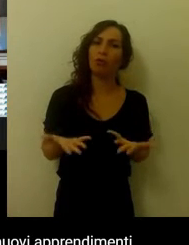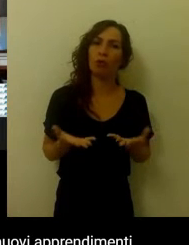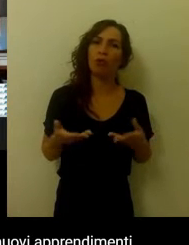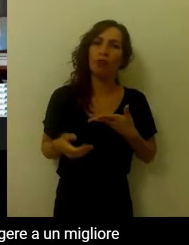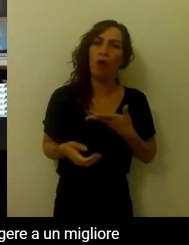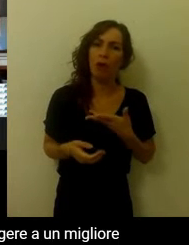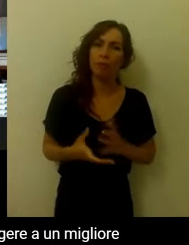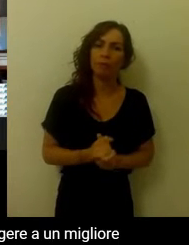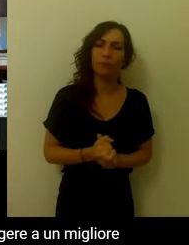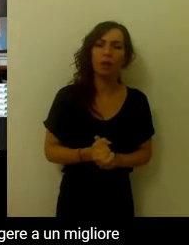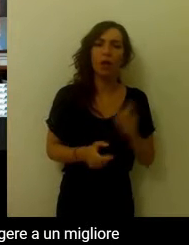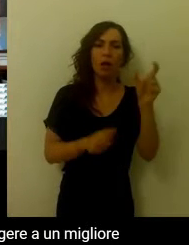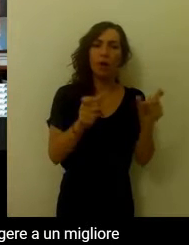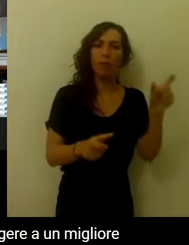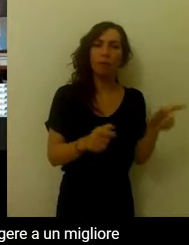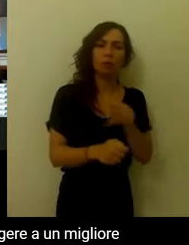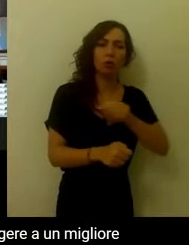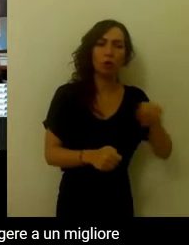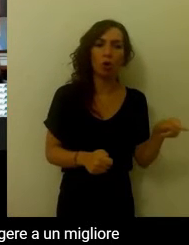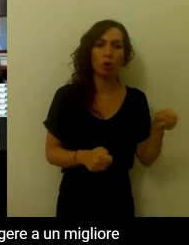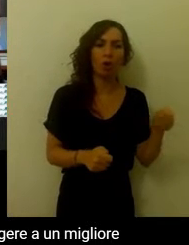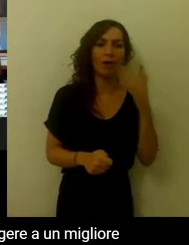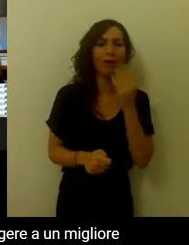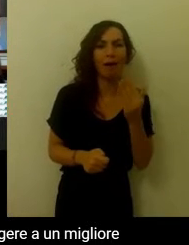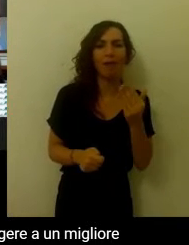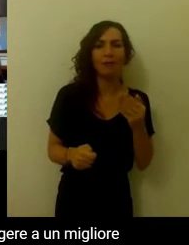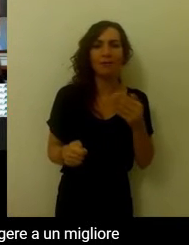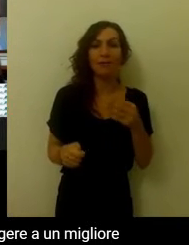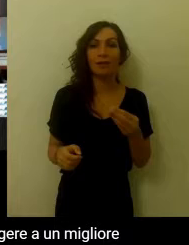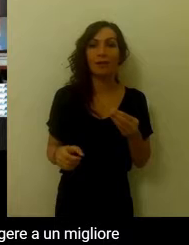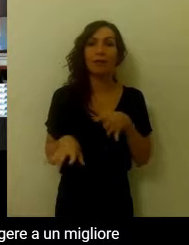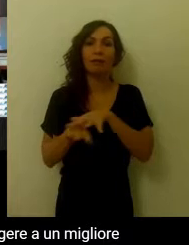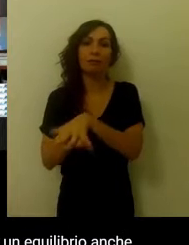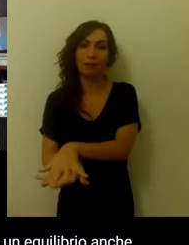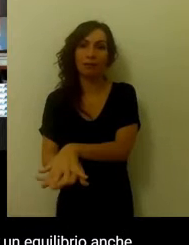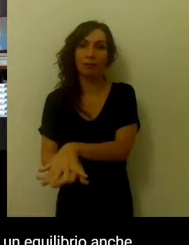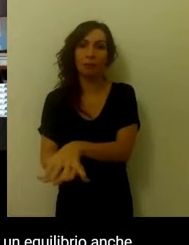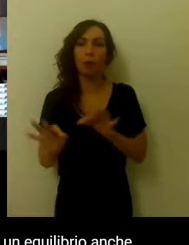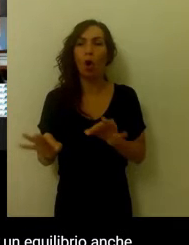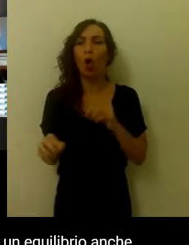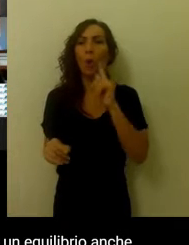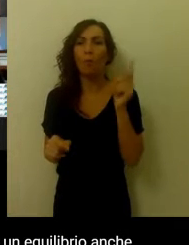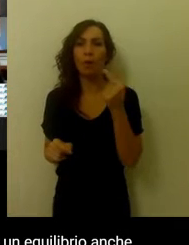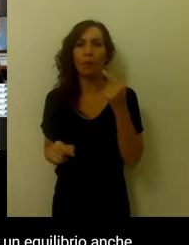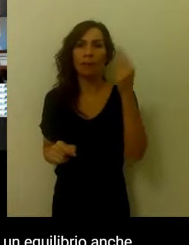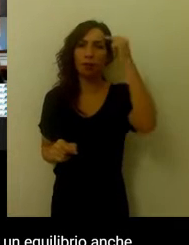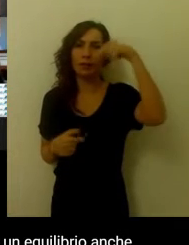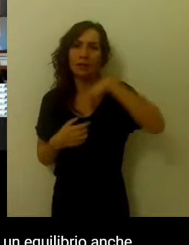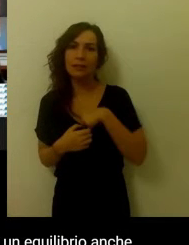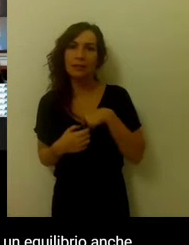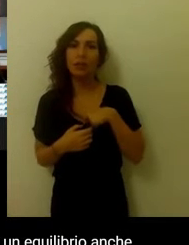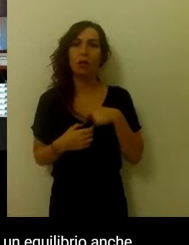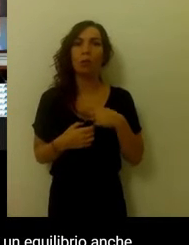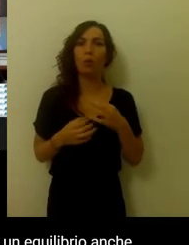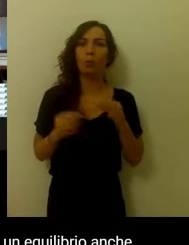Le persone possono, attraverso l'integrazione, giungere a un migliore funzionamento intrapsichico e interpersonale, che